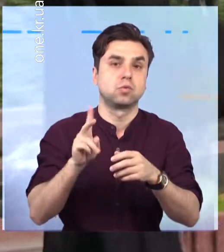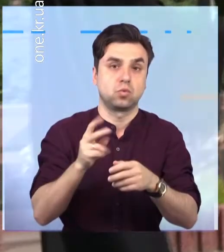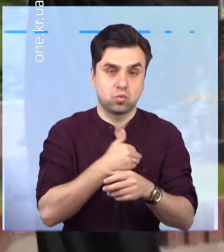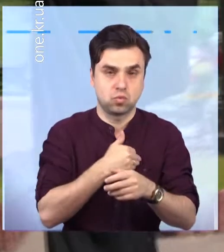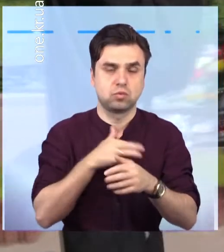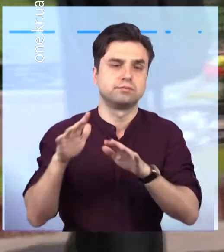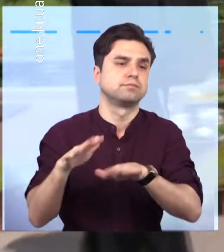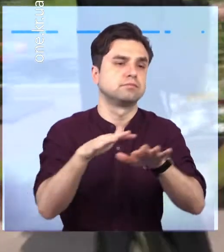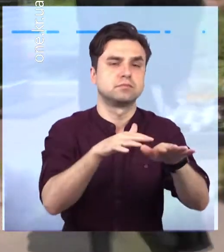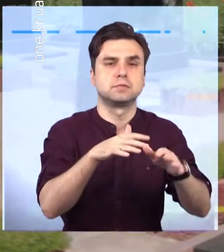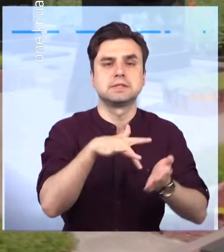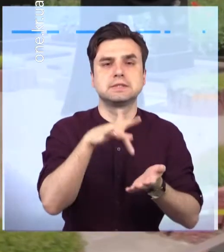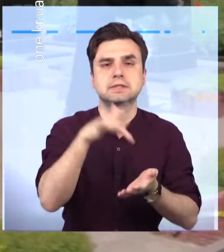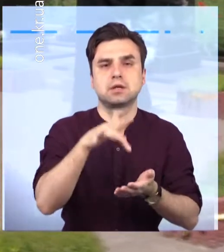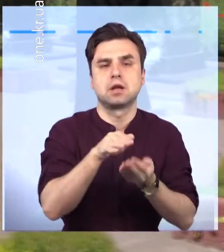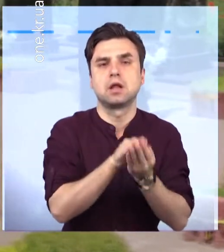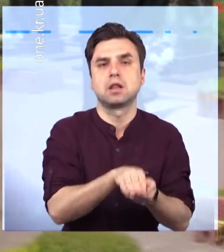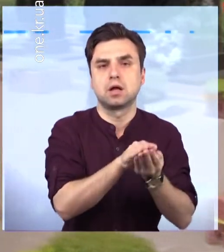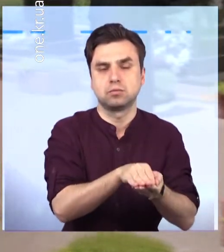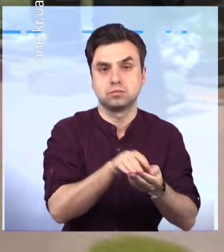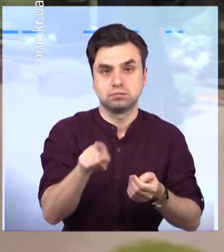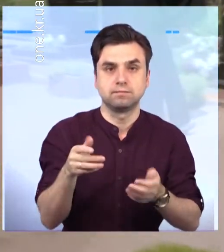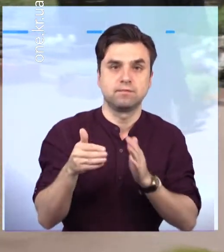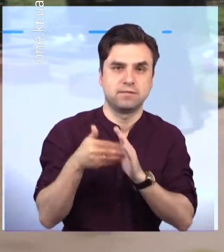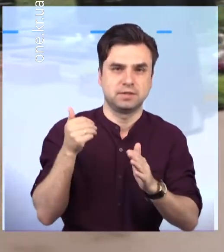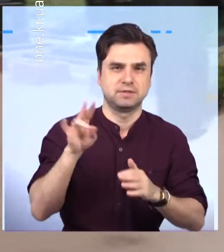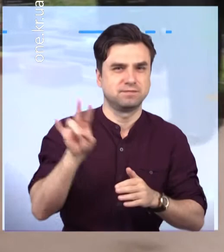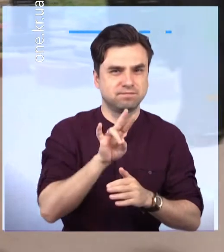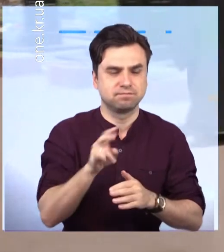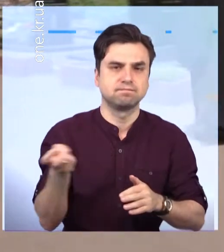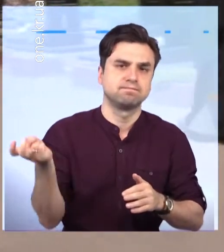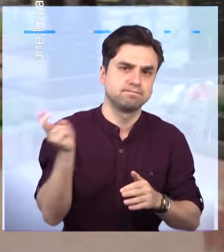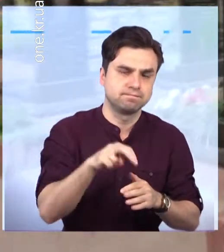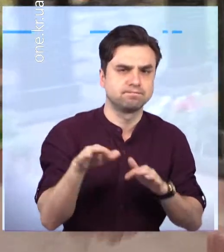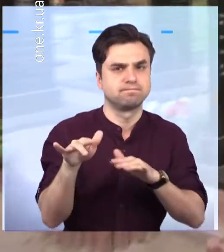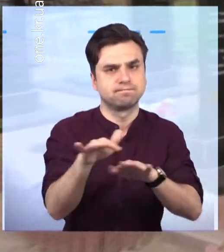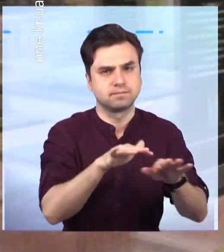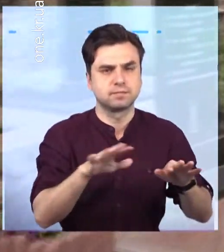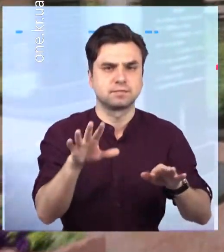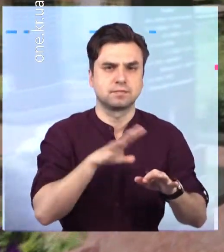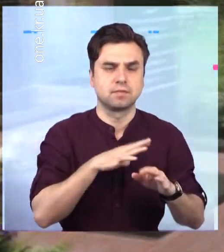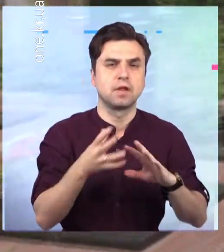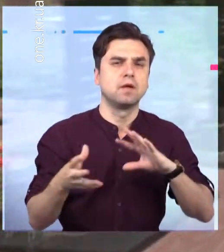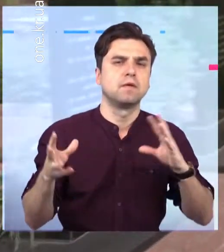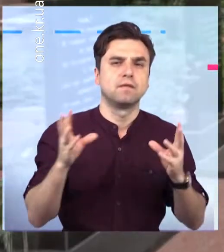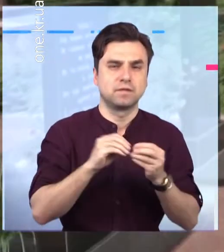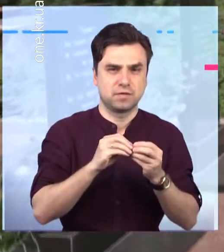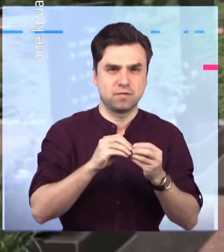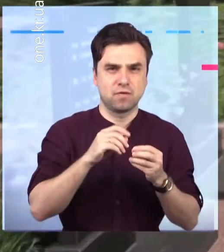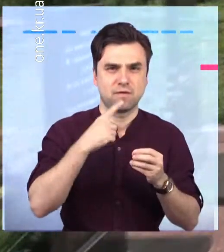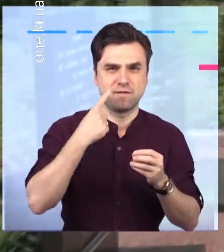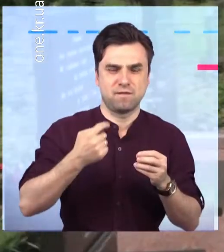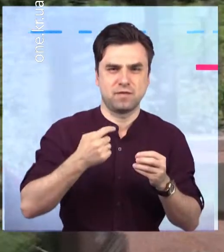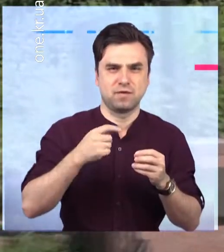обійшли всі могили. Десь знайшли свій останній прихисток майже 80 учасників АТО та ООС. Всього в зоні бойових дій, за офіційними